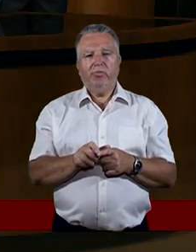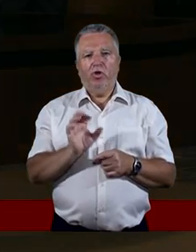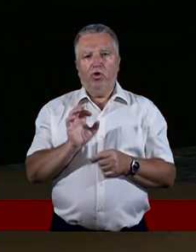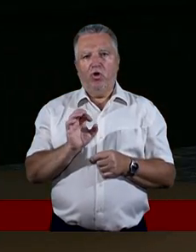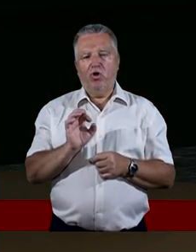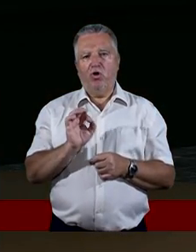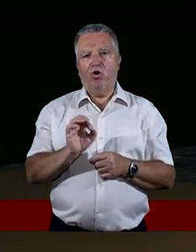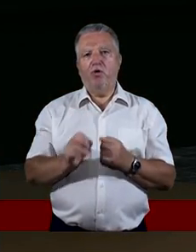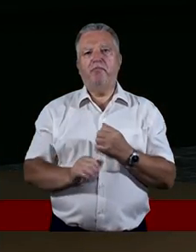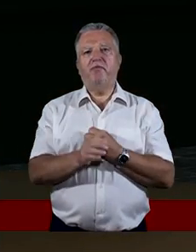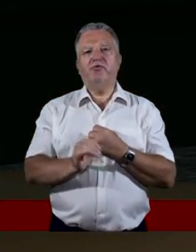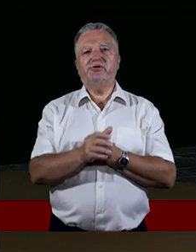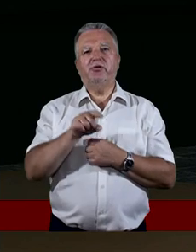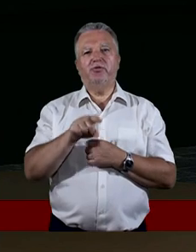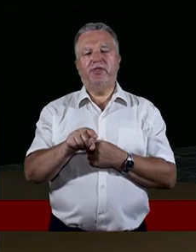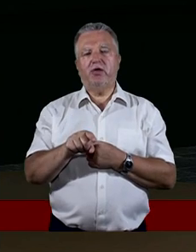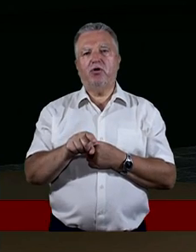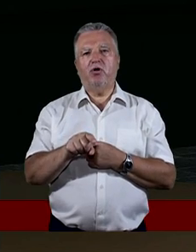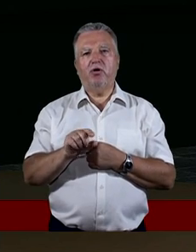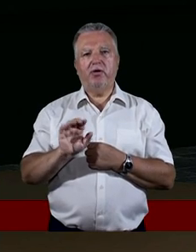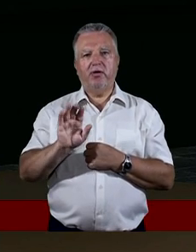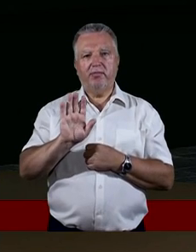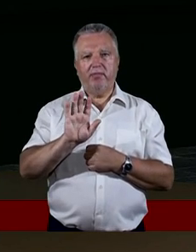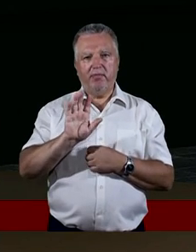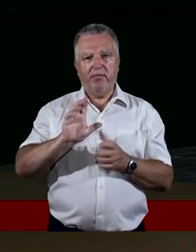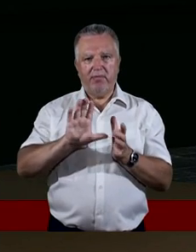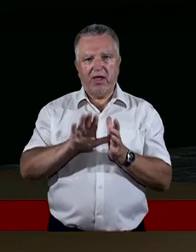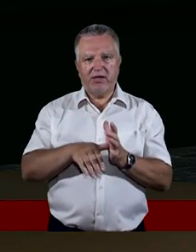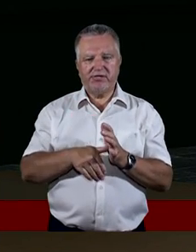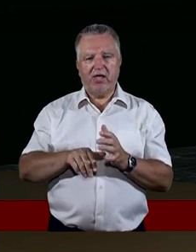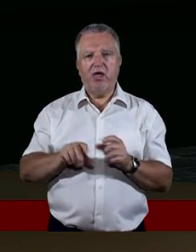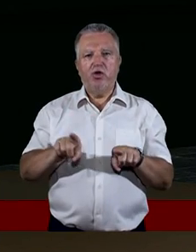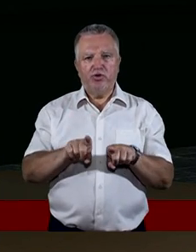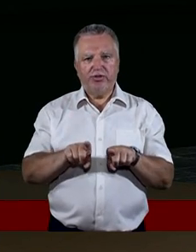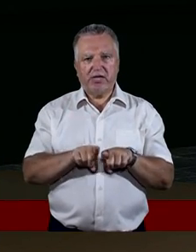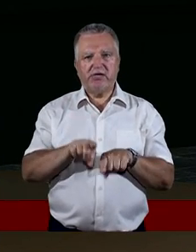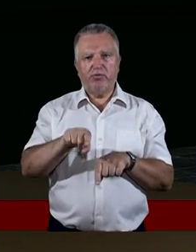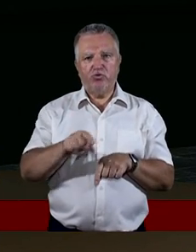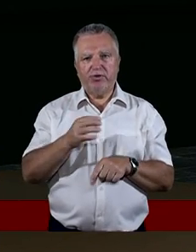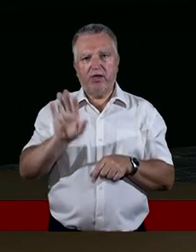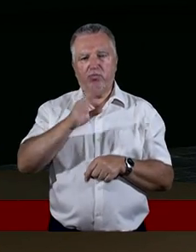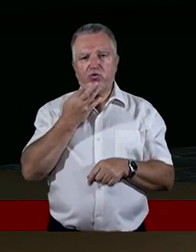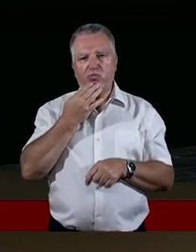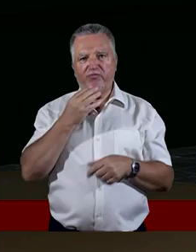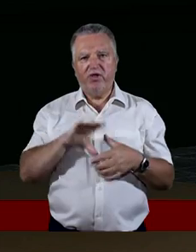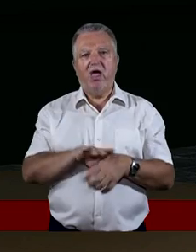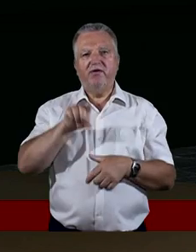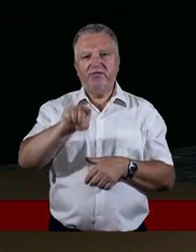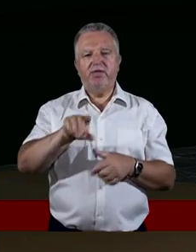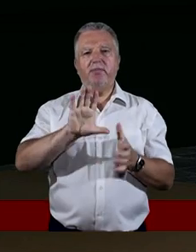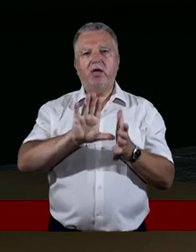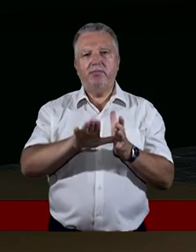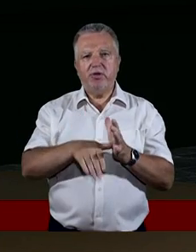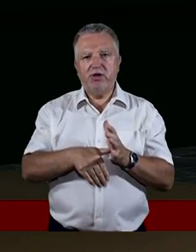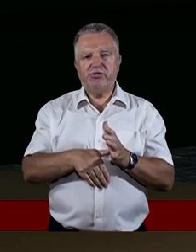pomyślności tego miasta, to tutaj Bóg też mówi do apostoła Pawła. W tym mieście i